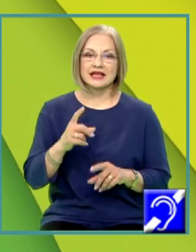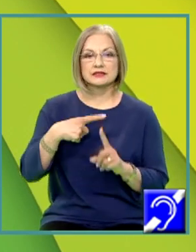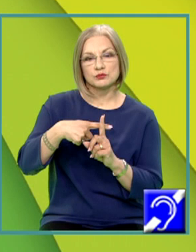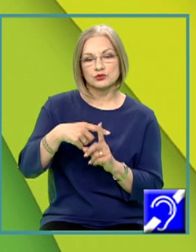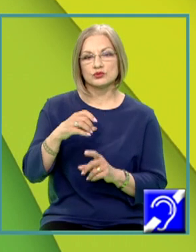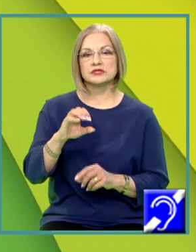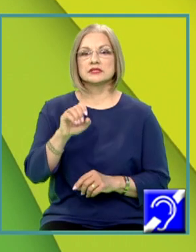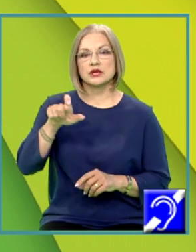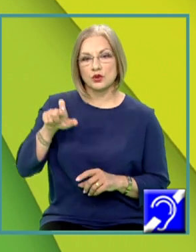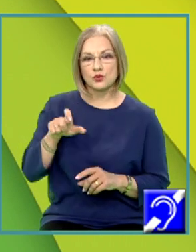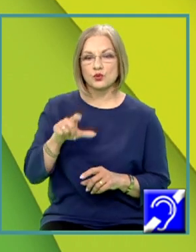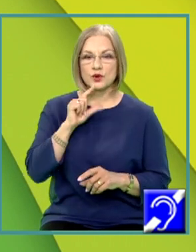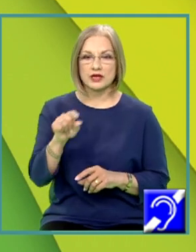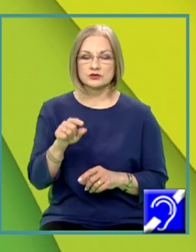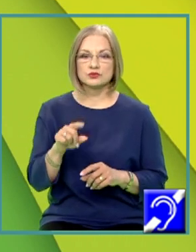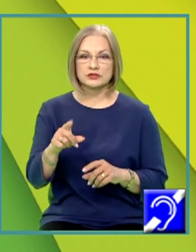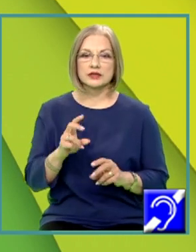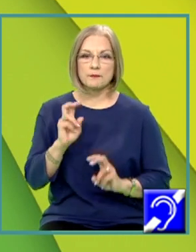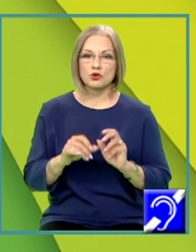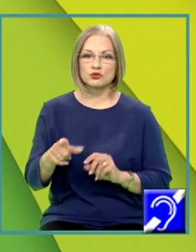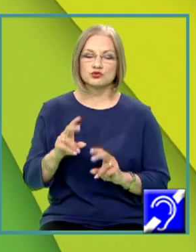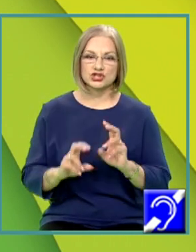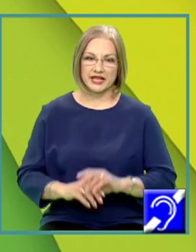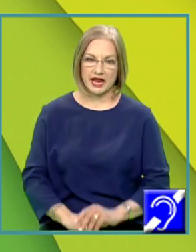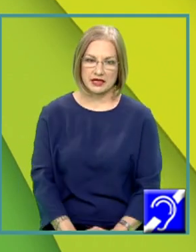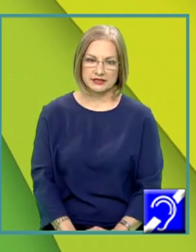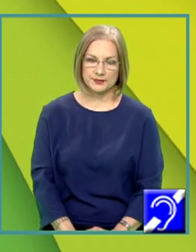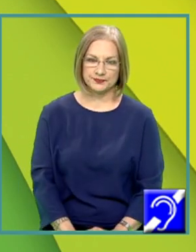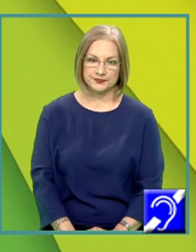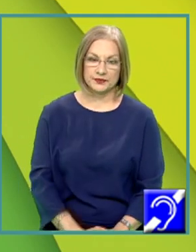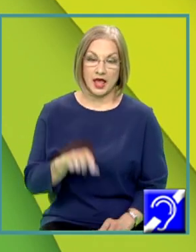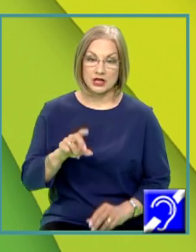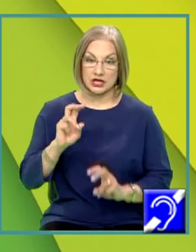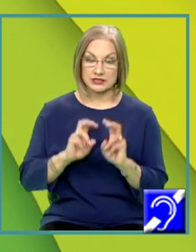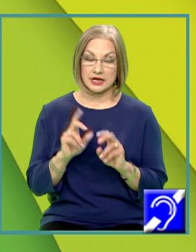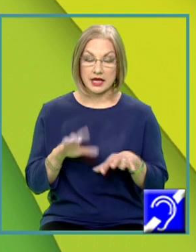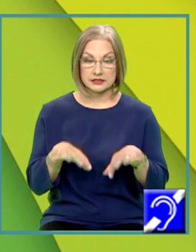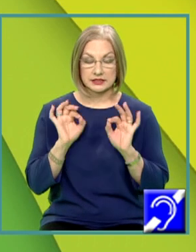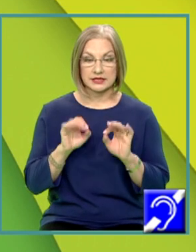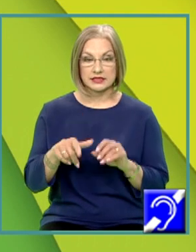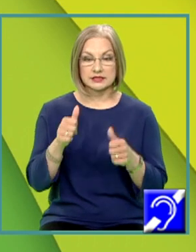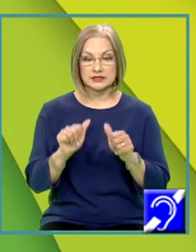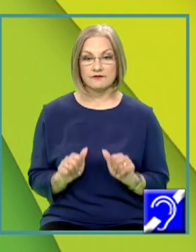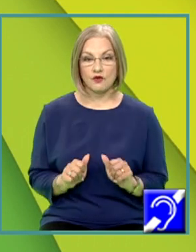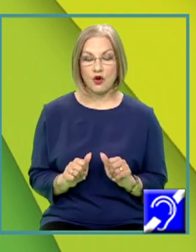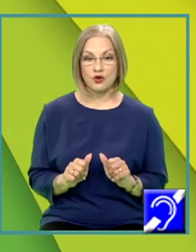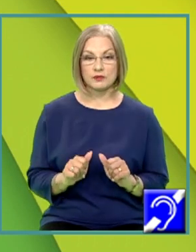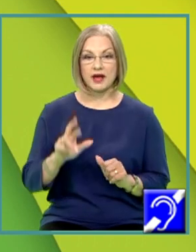Q rezultă produși de reacție. Această reacție o puteți găsi și sub forma